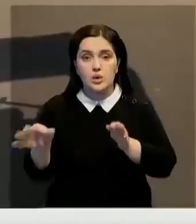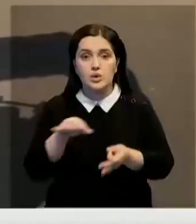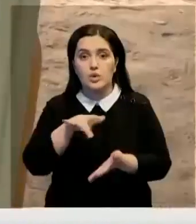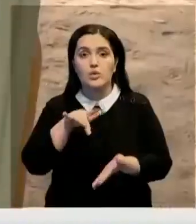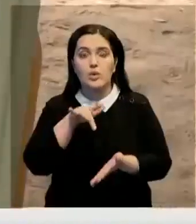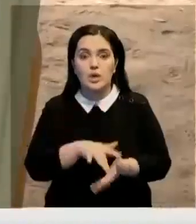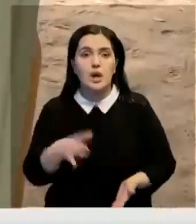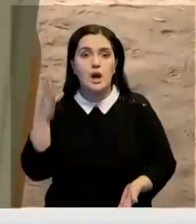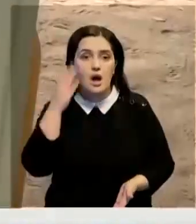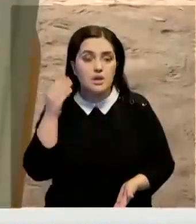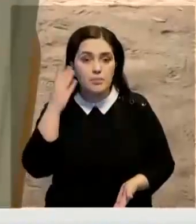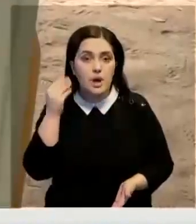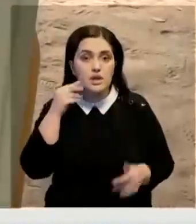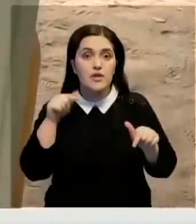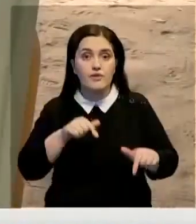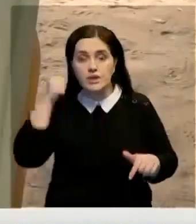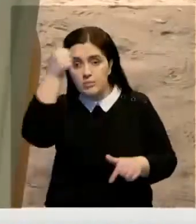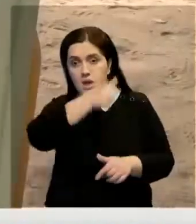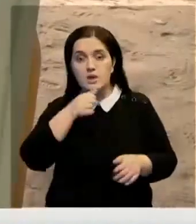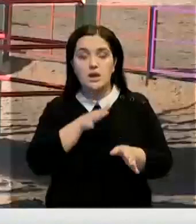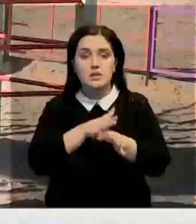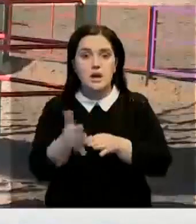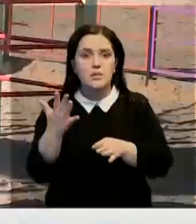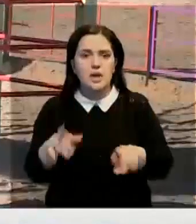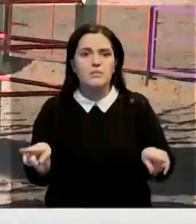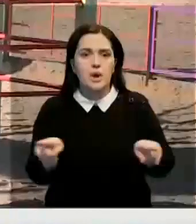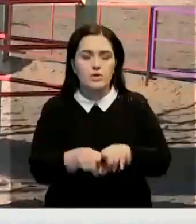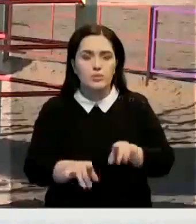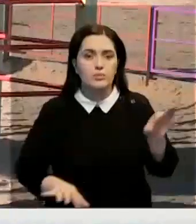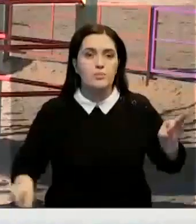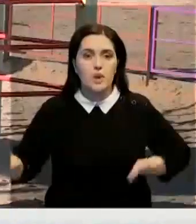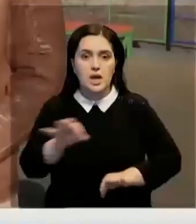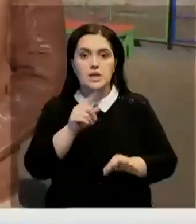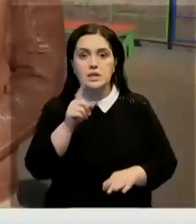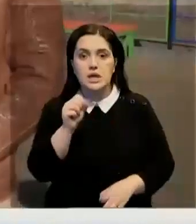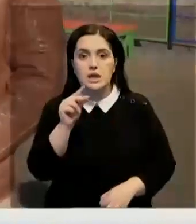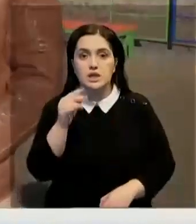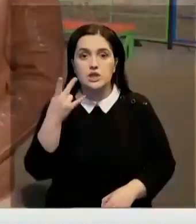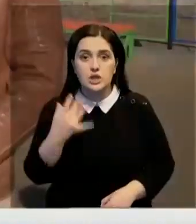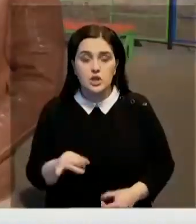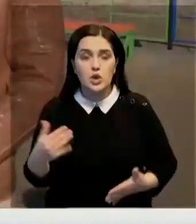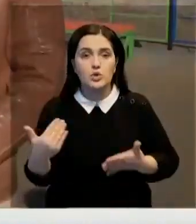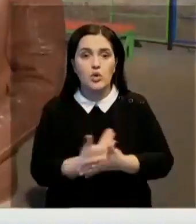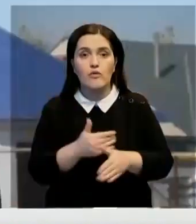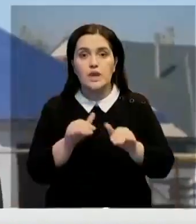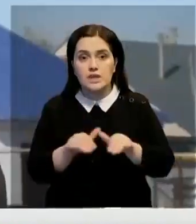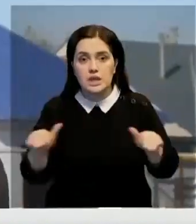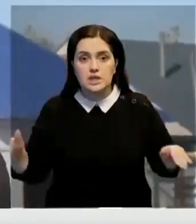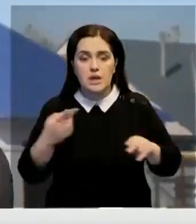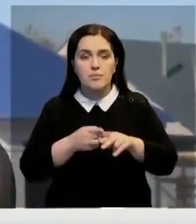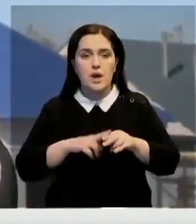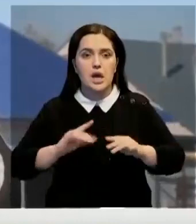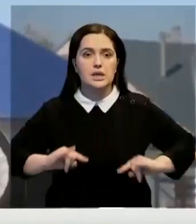Алматинском в этом году реализовали пять подобных проектов. Помимо Заречного, новые детские площадки появились в